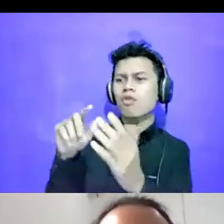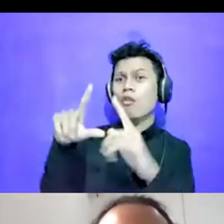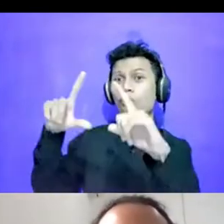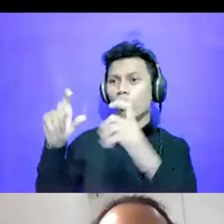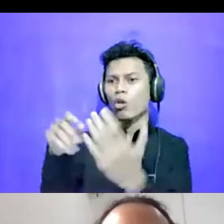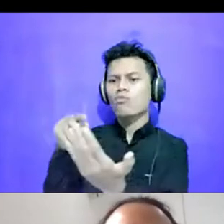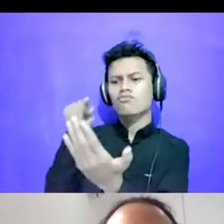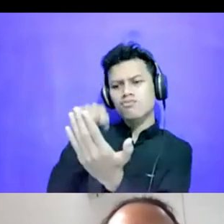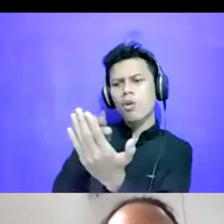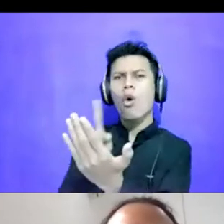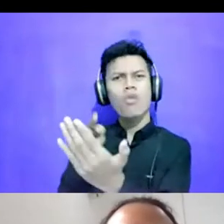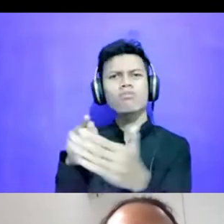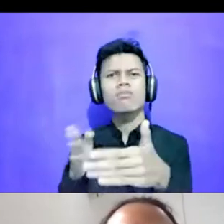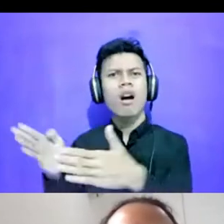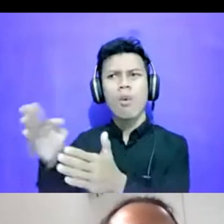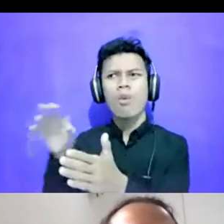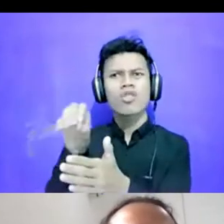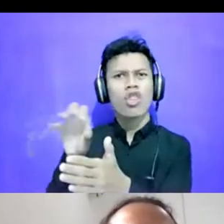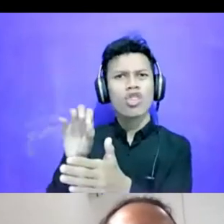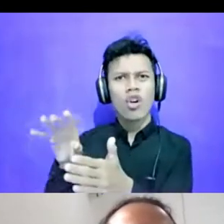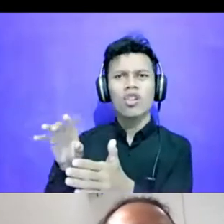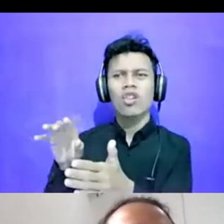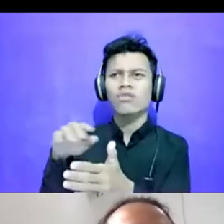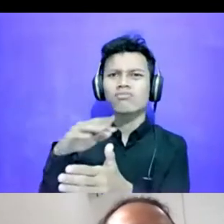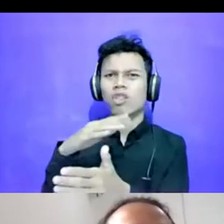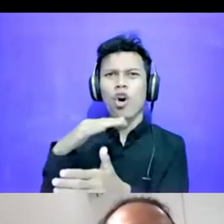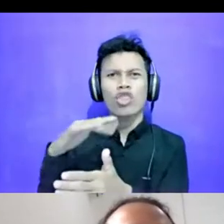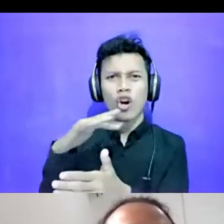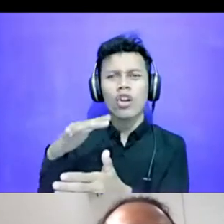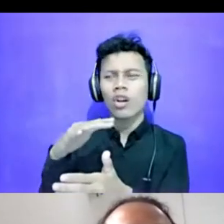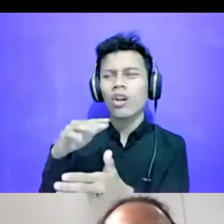Lokasinya Di Sini Tapi Kita Benar-benar Tidak Tahu